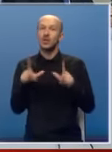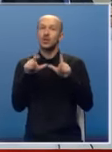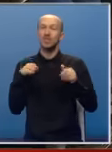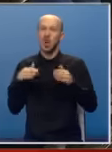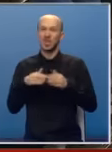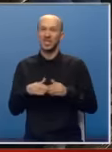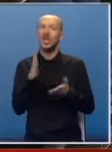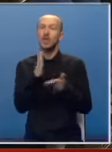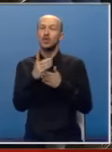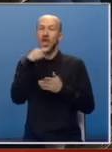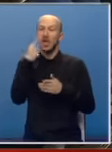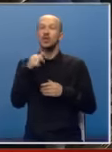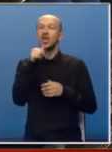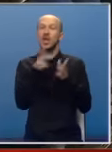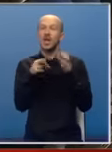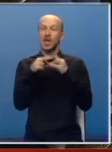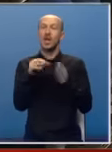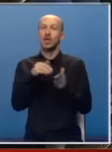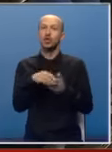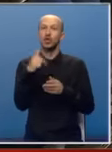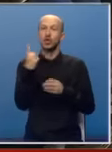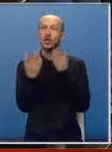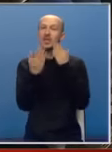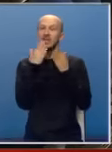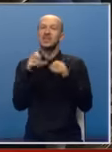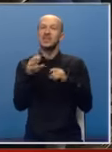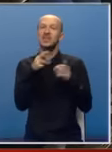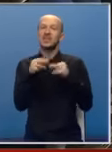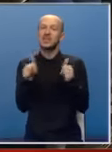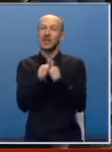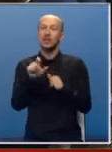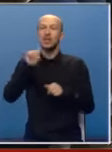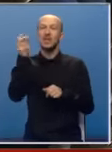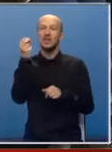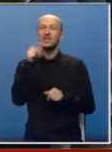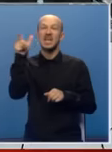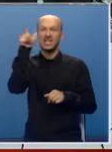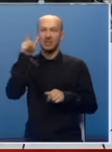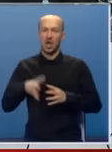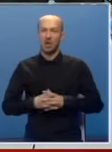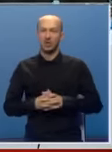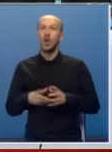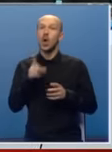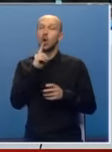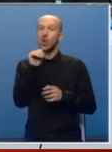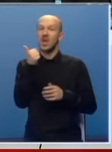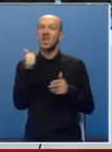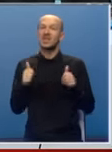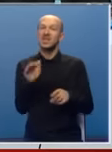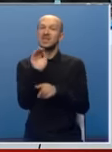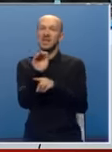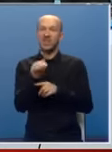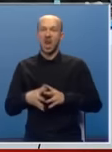Banja Luci, bit će riječ i na još jednoj sjednici Savjeta za saradnju Republike Srpske i Srbije, koja je danas